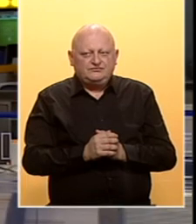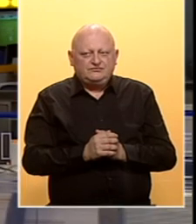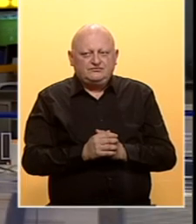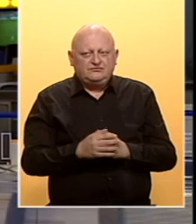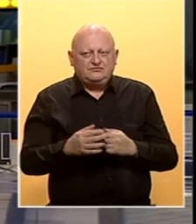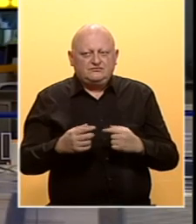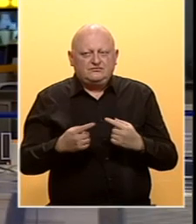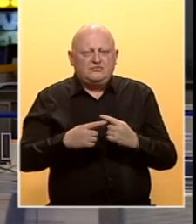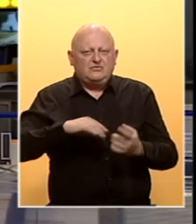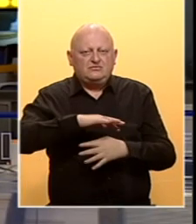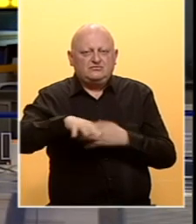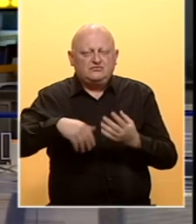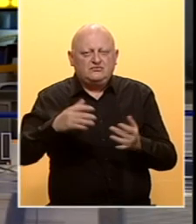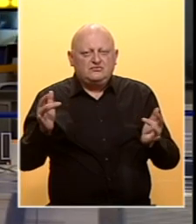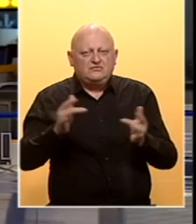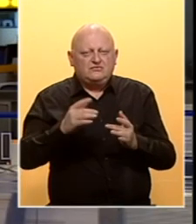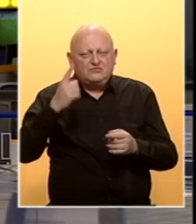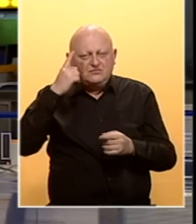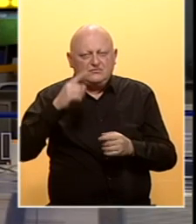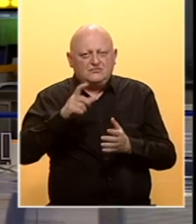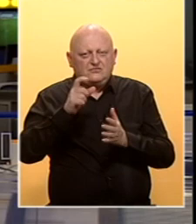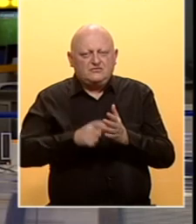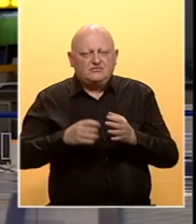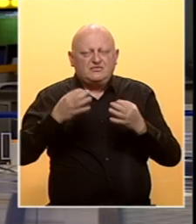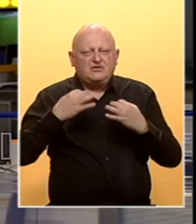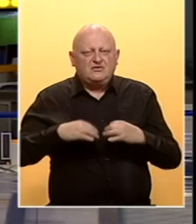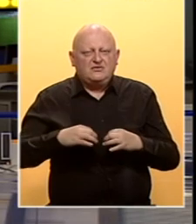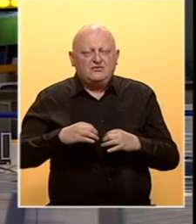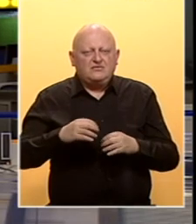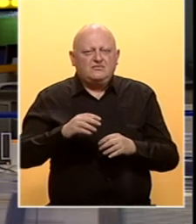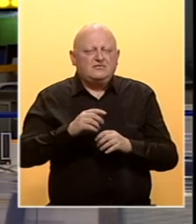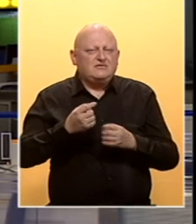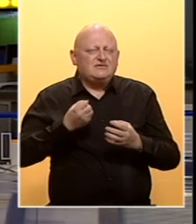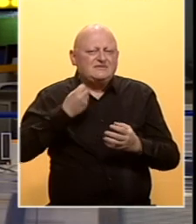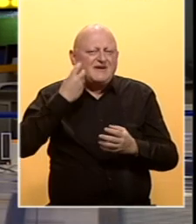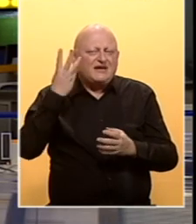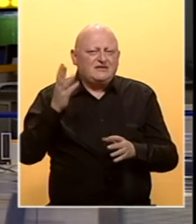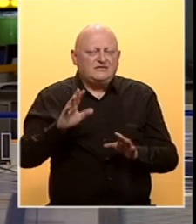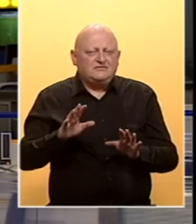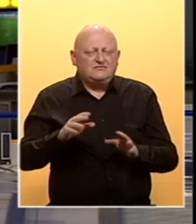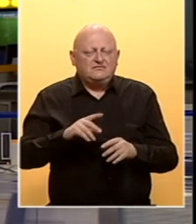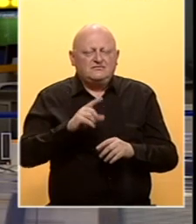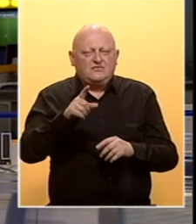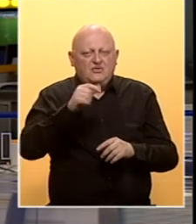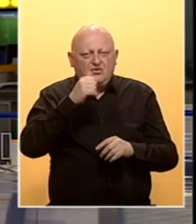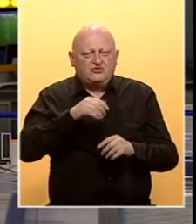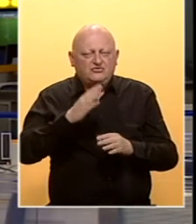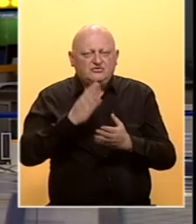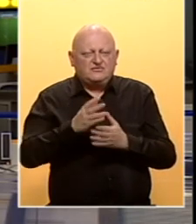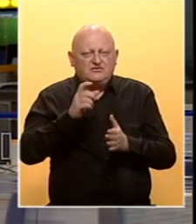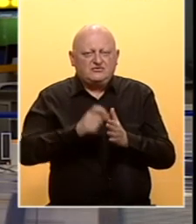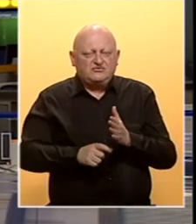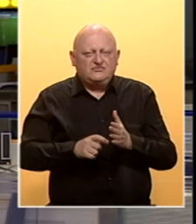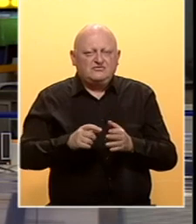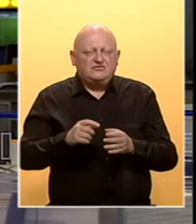Tenzije, previranja i oštri sukobi i mišljenja među članovima predsjedništva postali su skoro svakodnjevica. No ono za što se sva tri člana